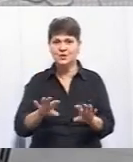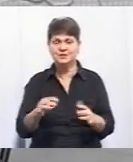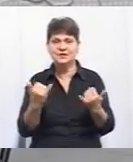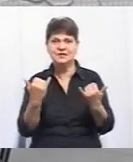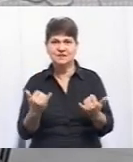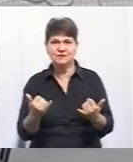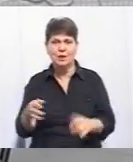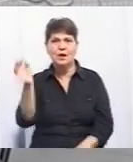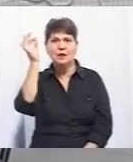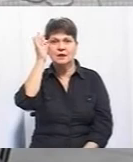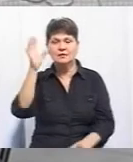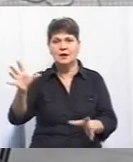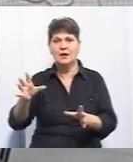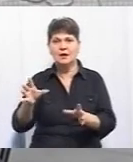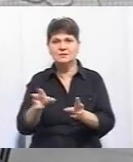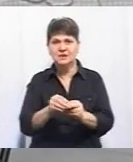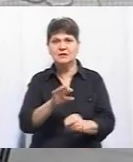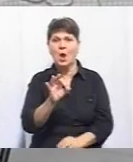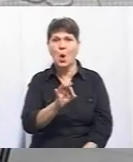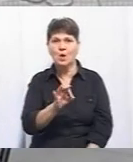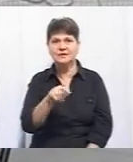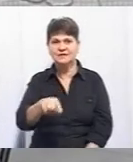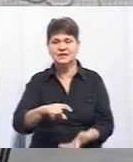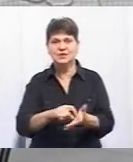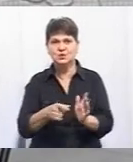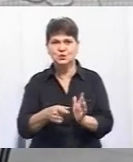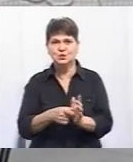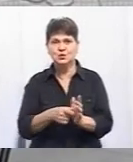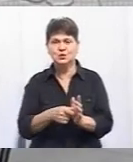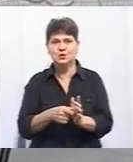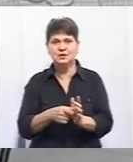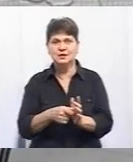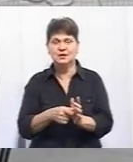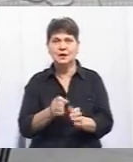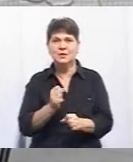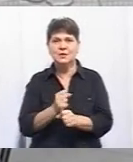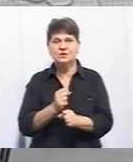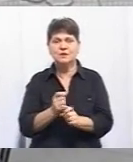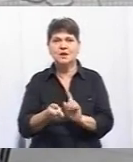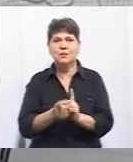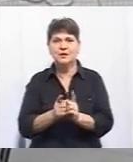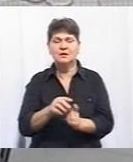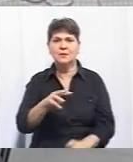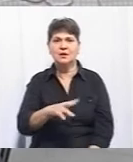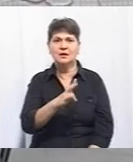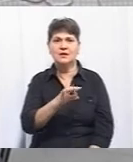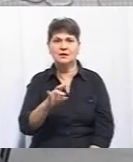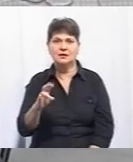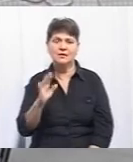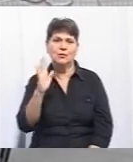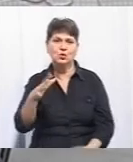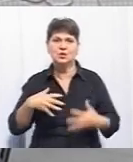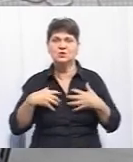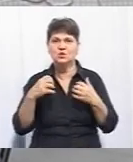сьогодні. Нагадаю, разом з Олександром в цій студії, разом з нами, працювала сурдоперекладач Марина Нікітіна. Будьте